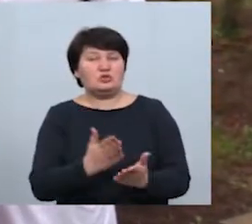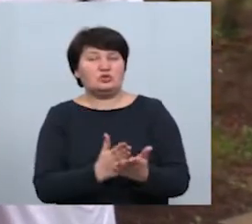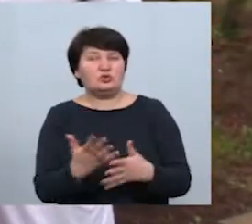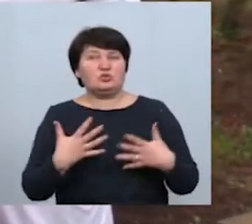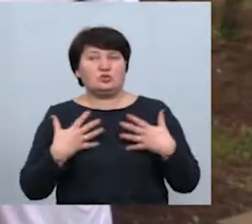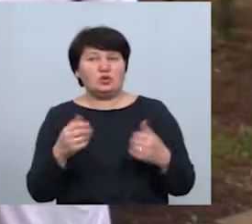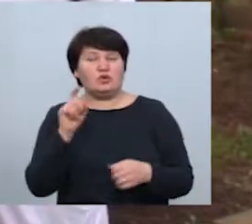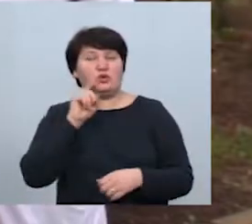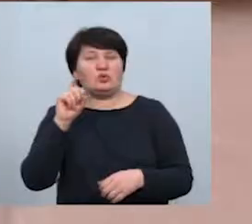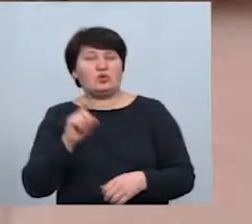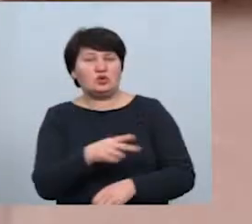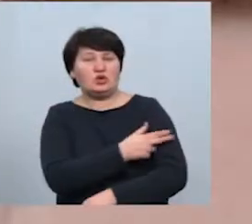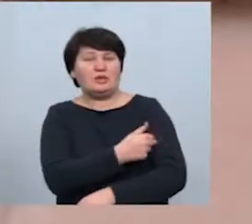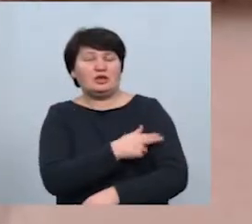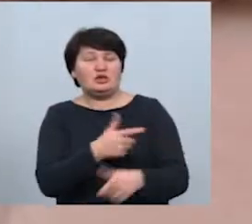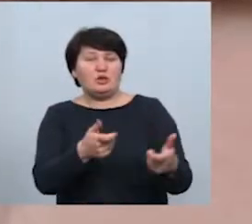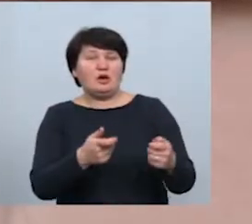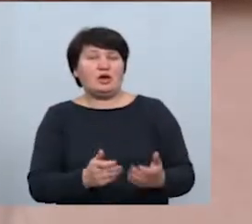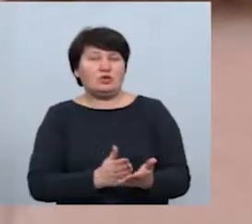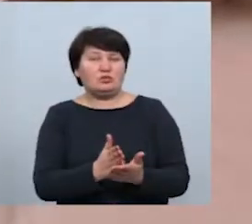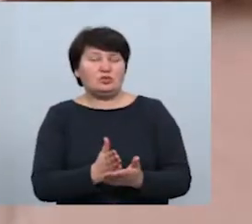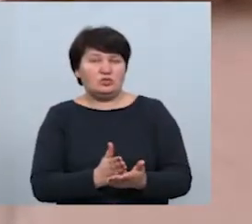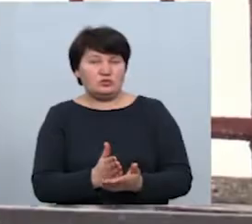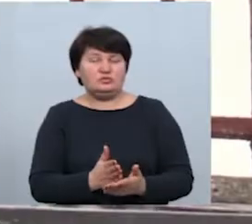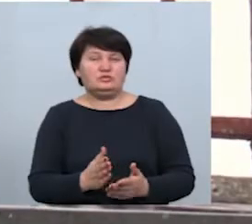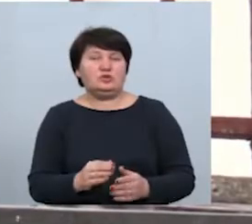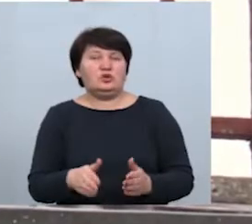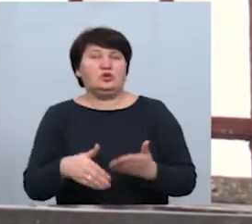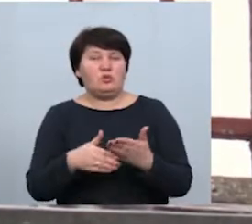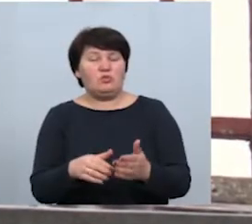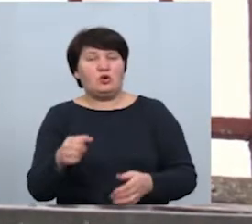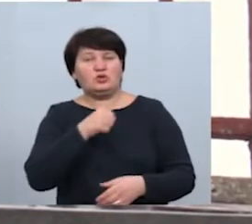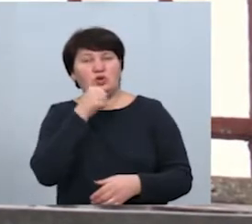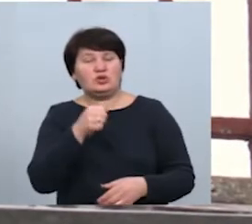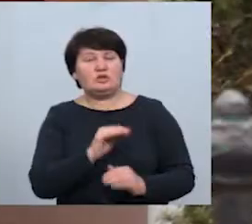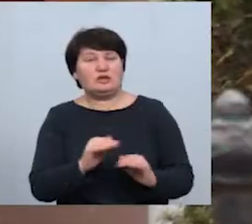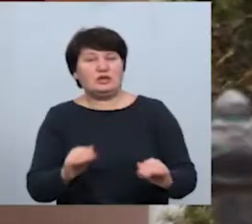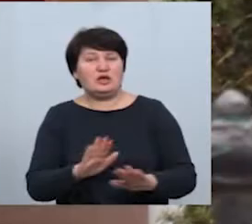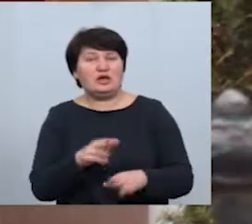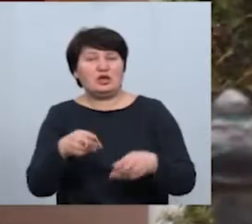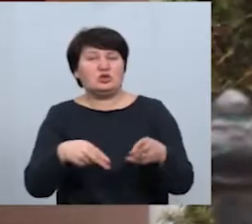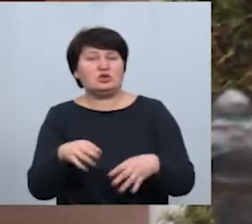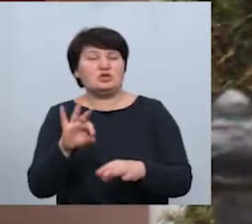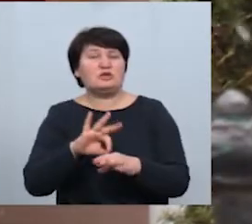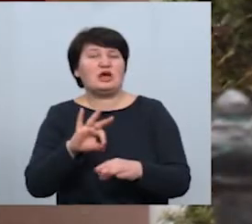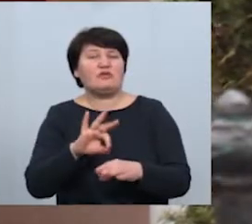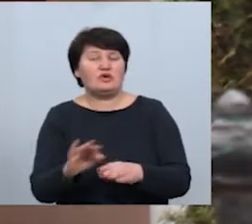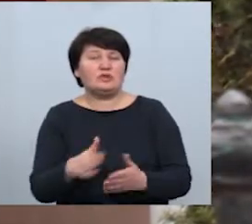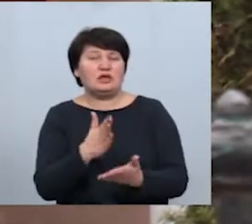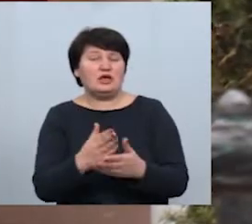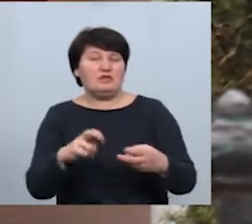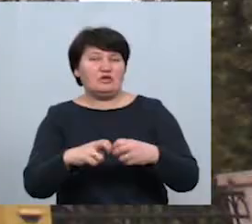України щодо медичного пакету послуг, стаціонарна допомога дорослим та дітям із нехірургічними захворюваннями, є Івано